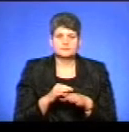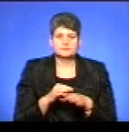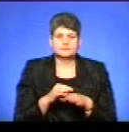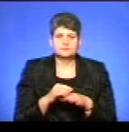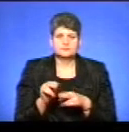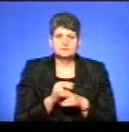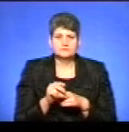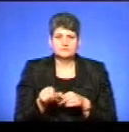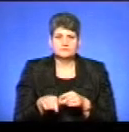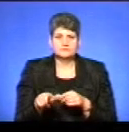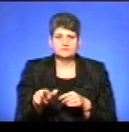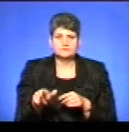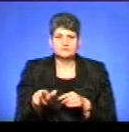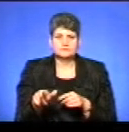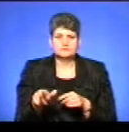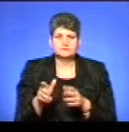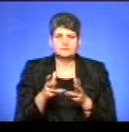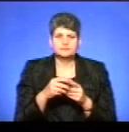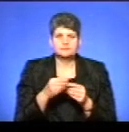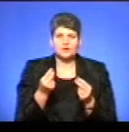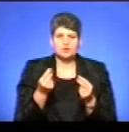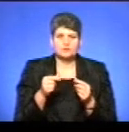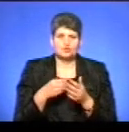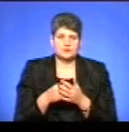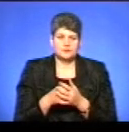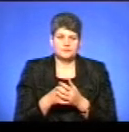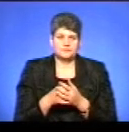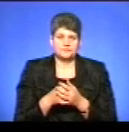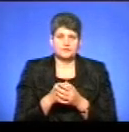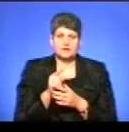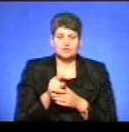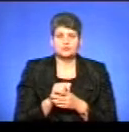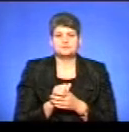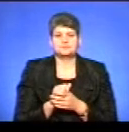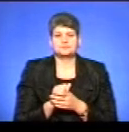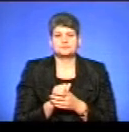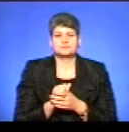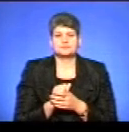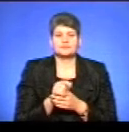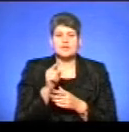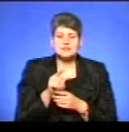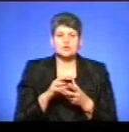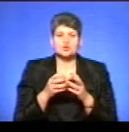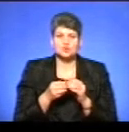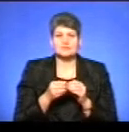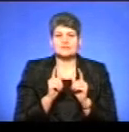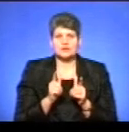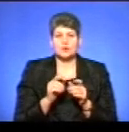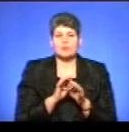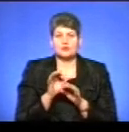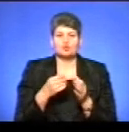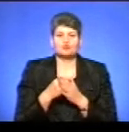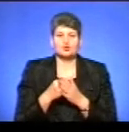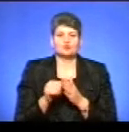ремонти доріг за рахунок коштів бюджетів. Відтак, із зазначених сум, згідно з проєктно-кошторисною